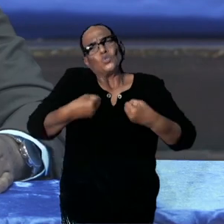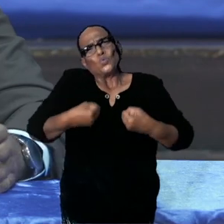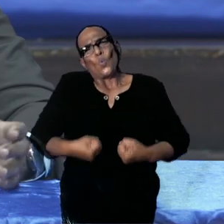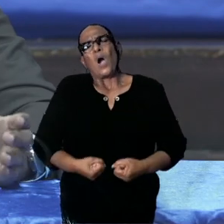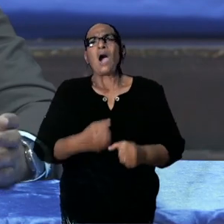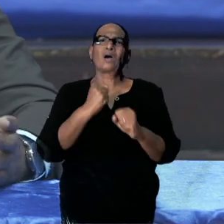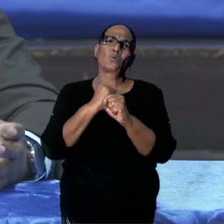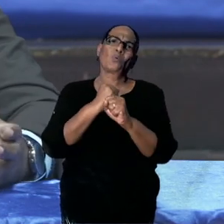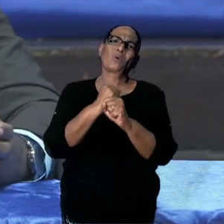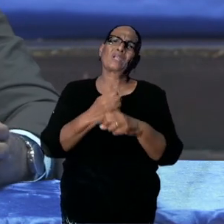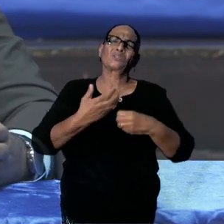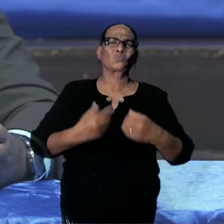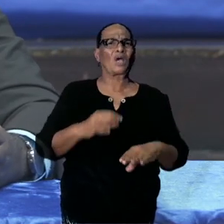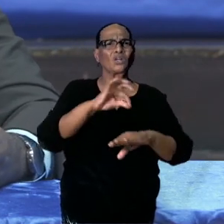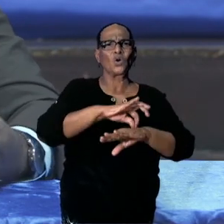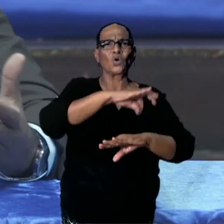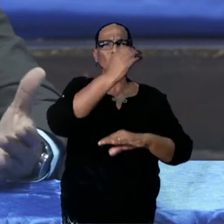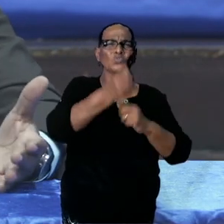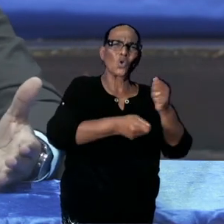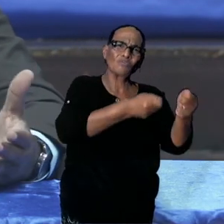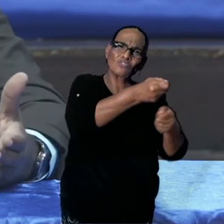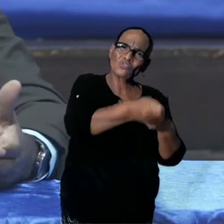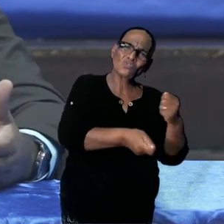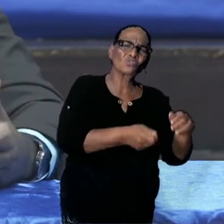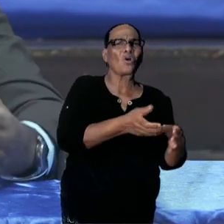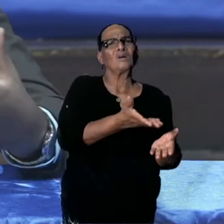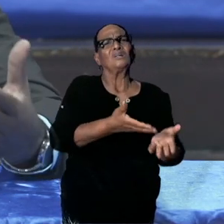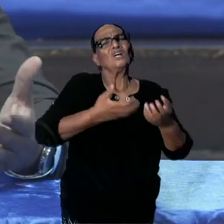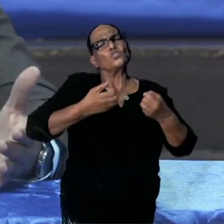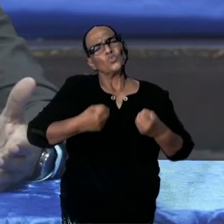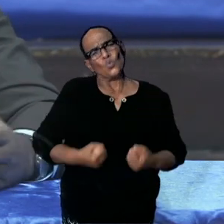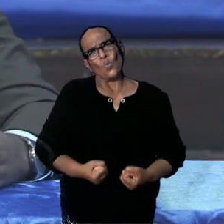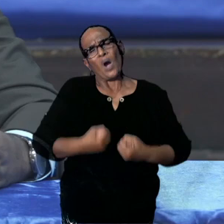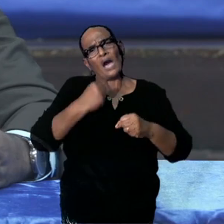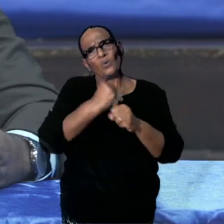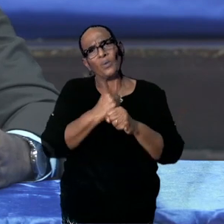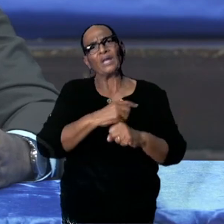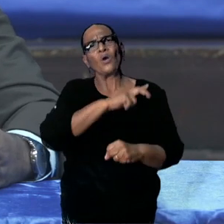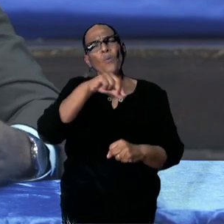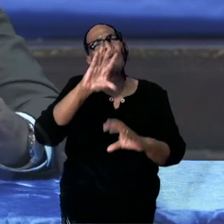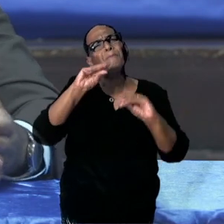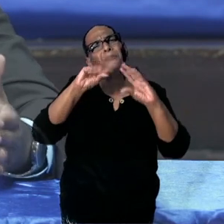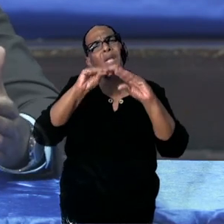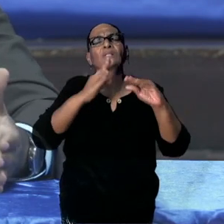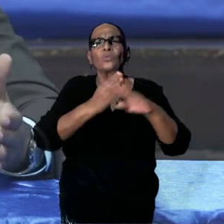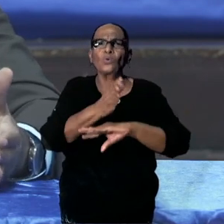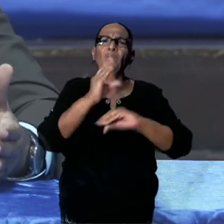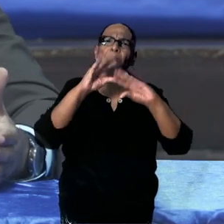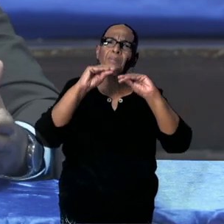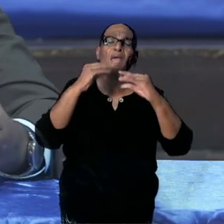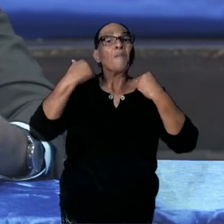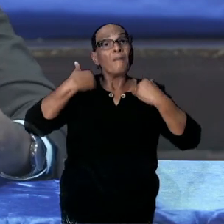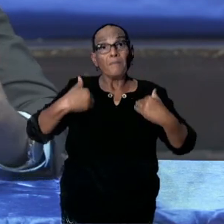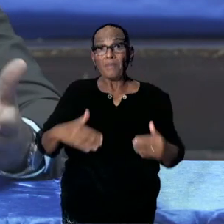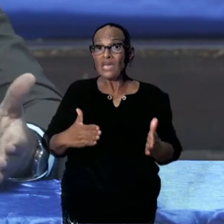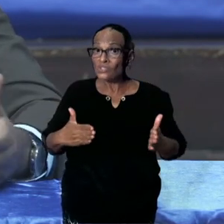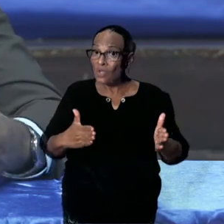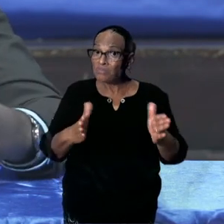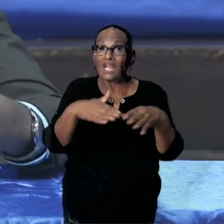gezondheidszorg. We blijven al deze dingen. En we blijven praten. En toch blijven de mensen